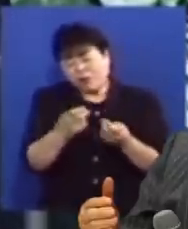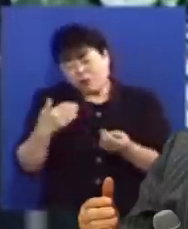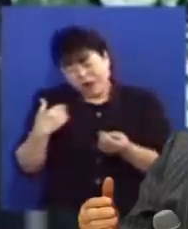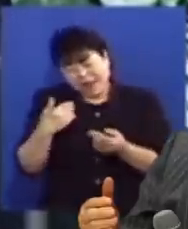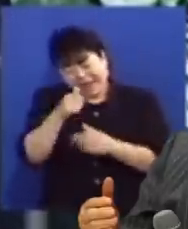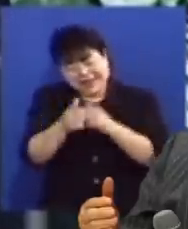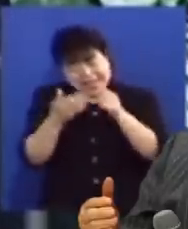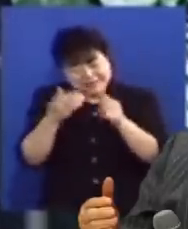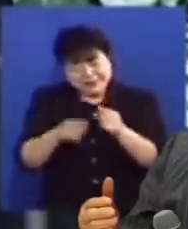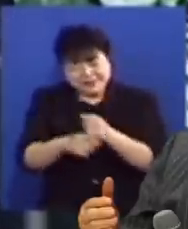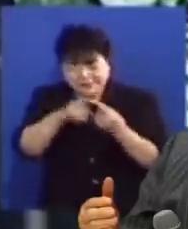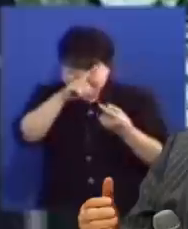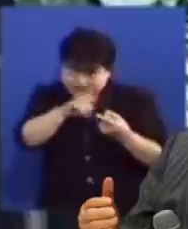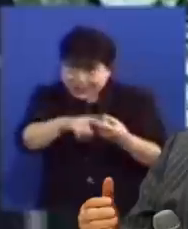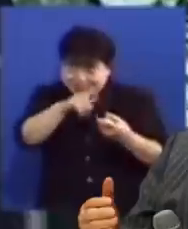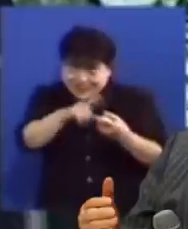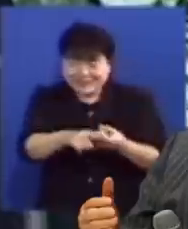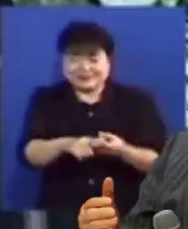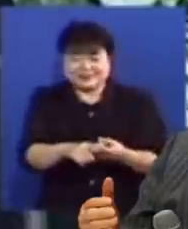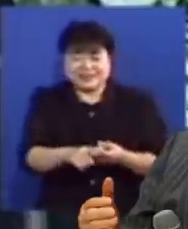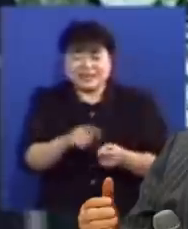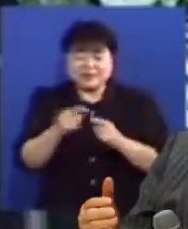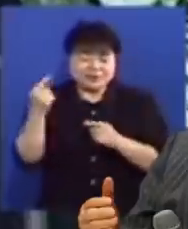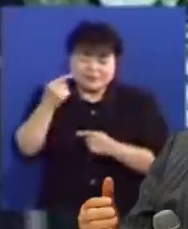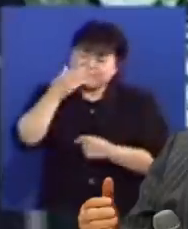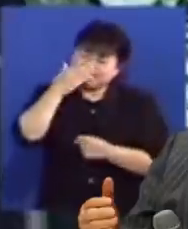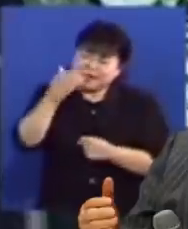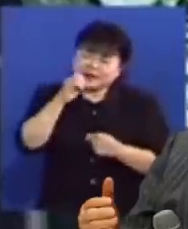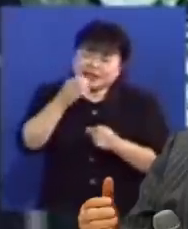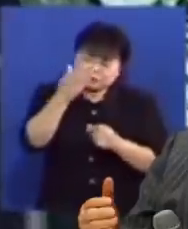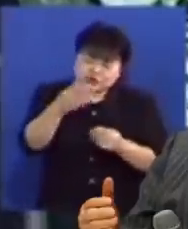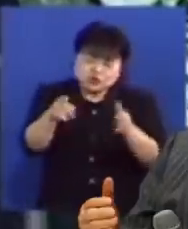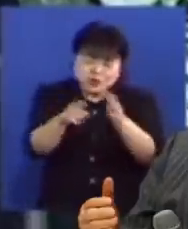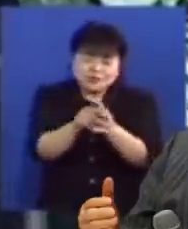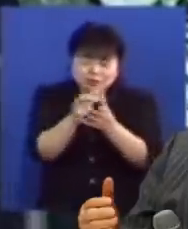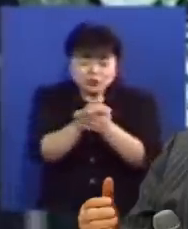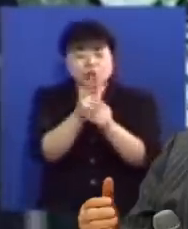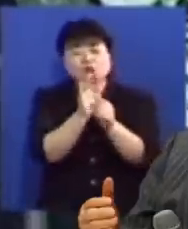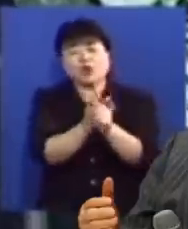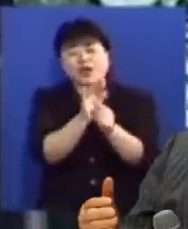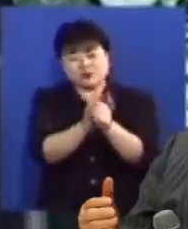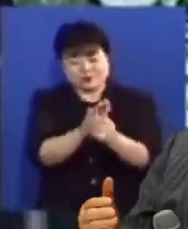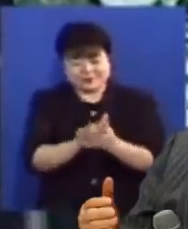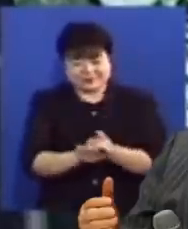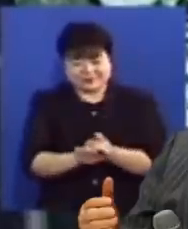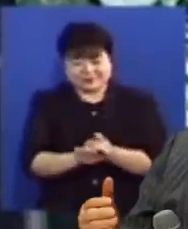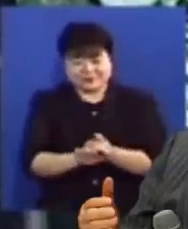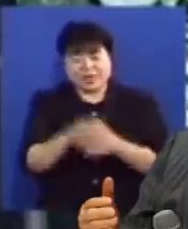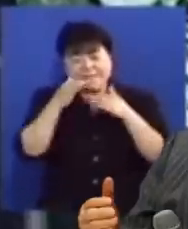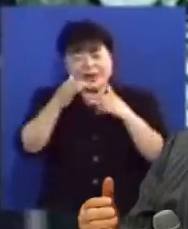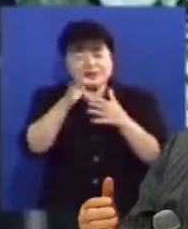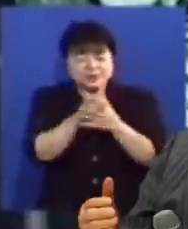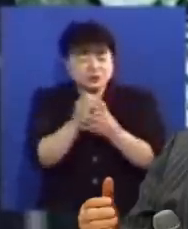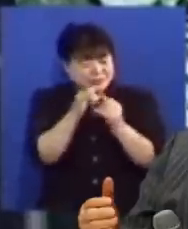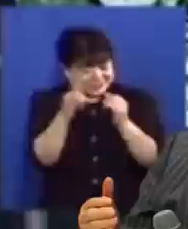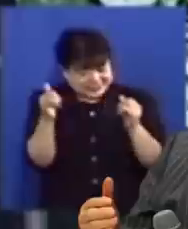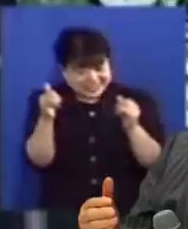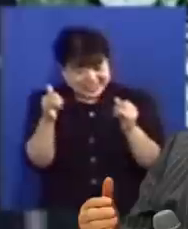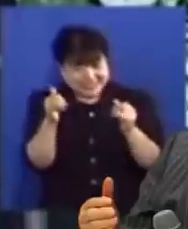하나님의 뜻에 합당하도록 하나님이 들어주실 수 있도록 우리를 위해서 기도해 주시는 것입니다 그러므로 방언 기도 안 한